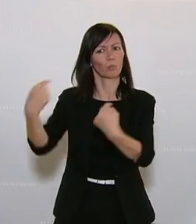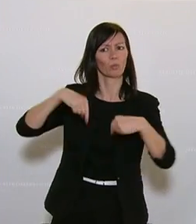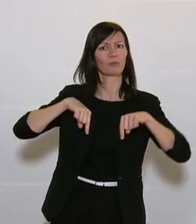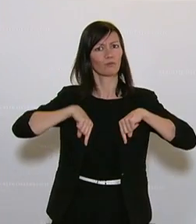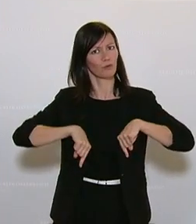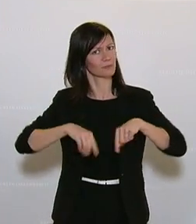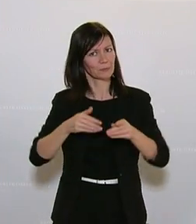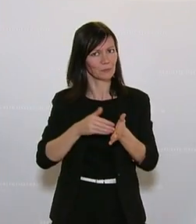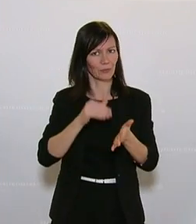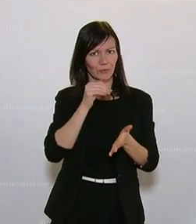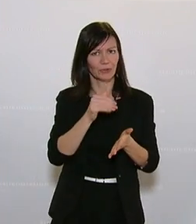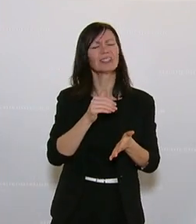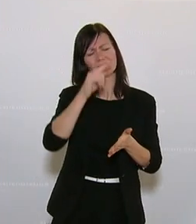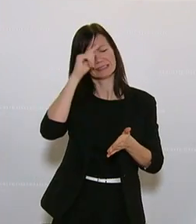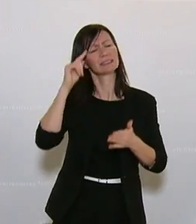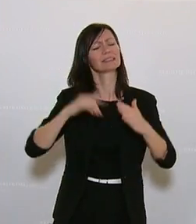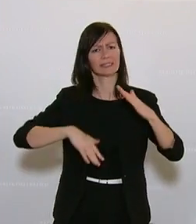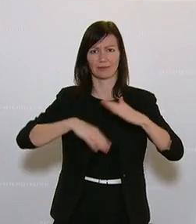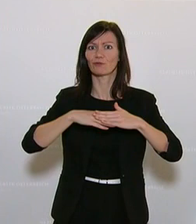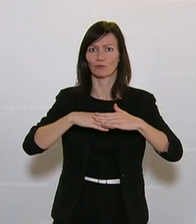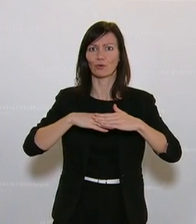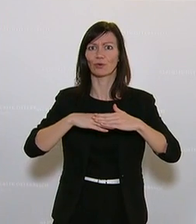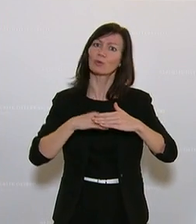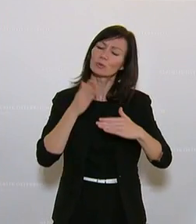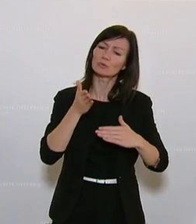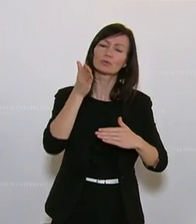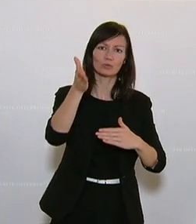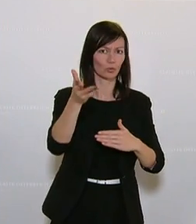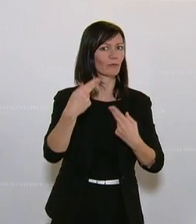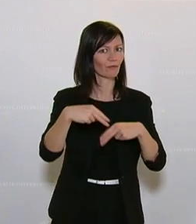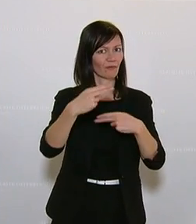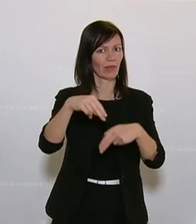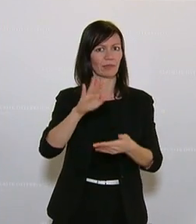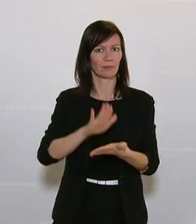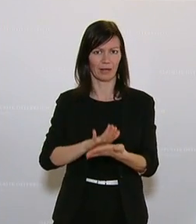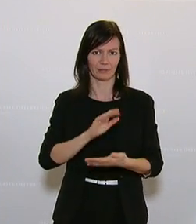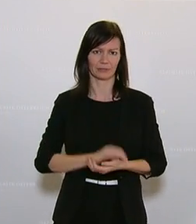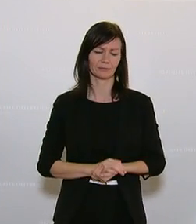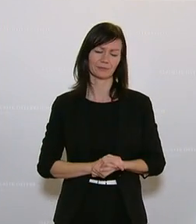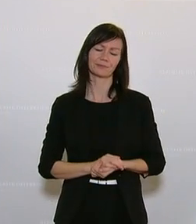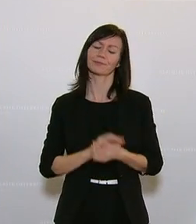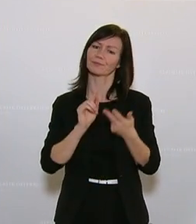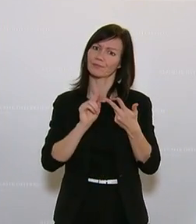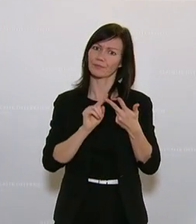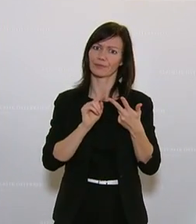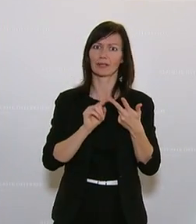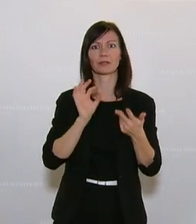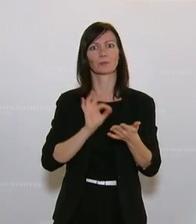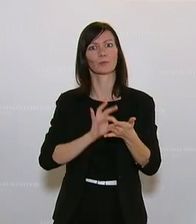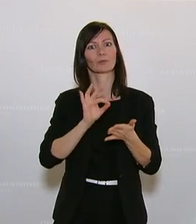hat sich auch als sinnvoll herausgestellt und das werden wir übernehmen. Das Dritte ist die